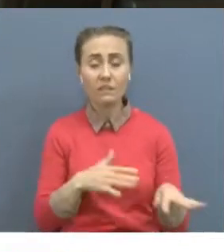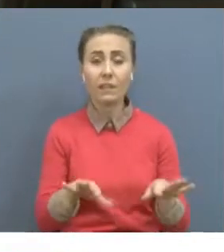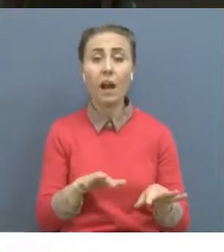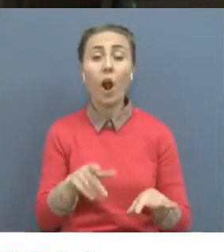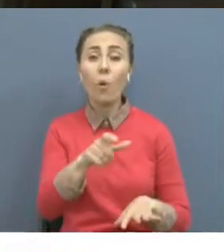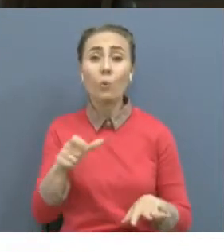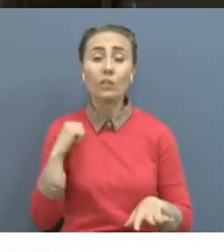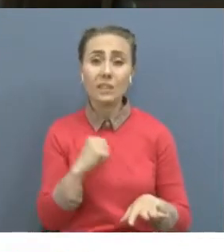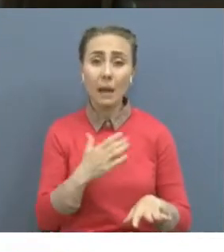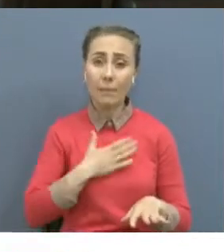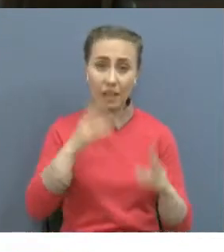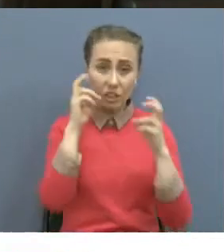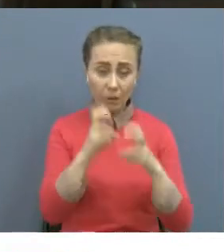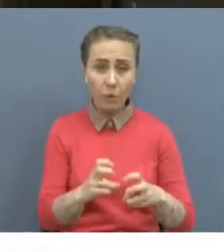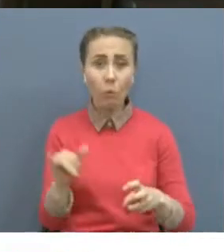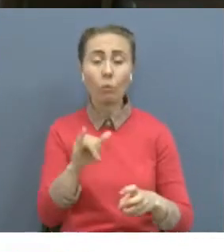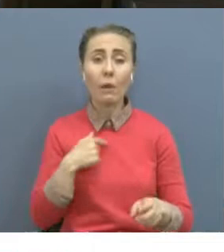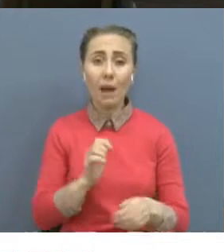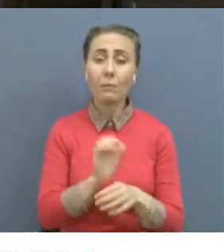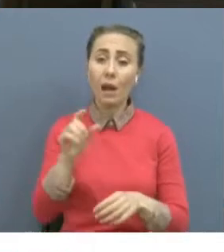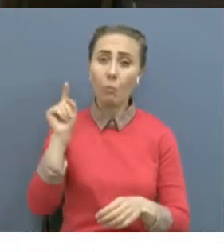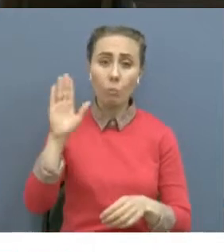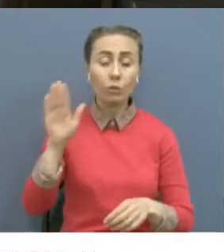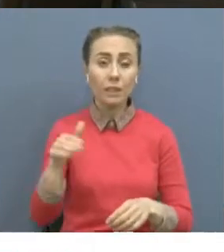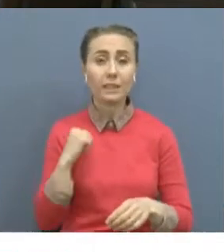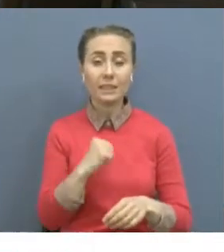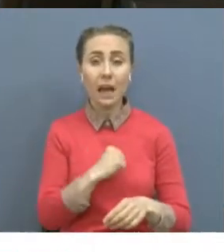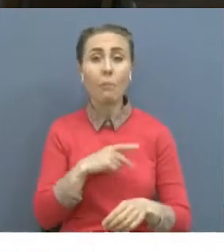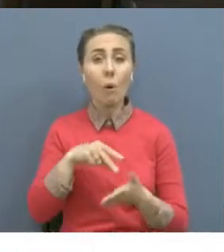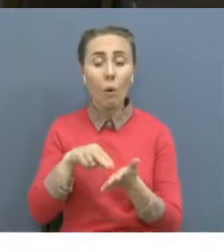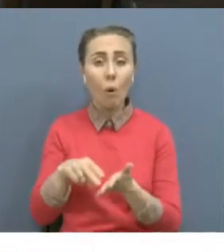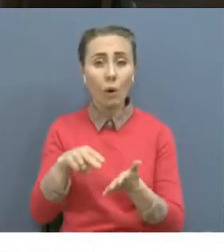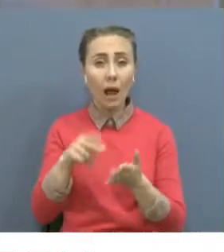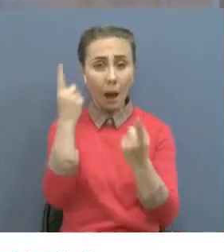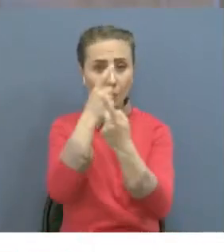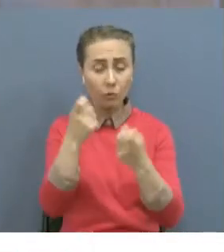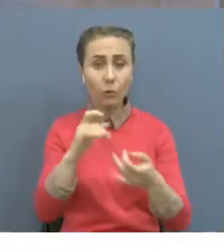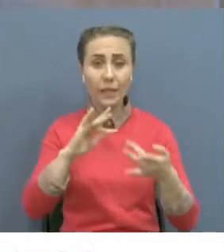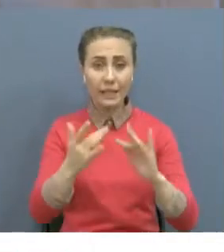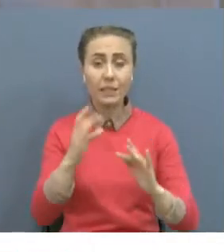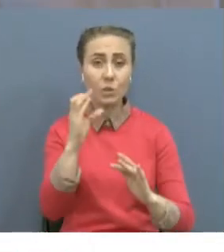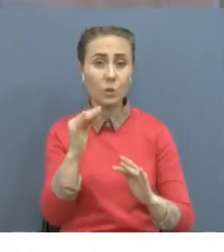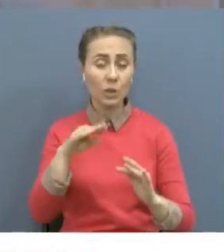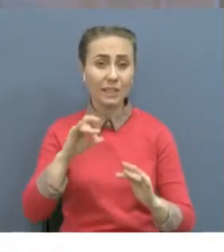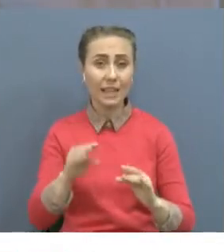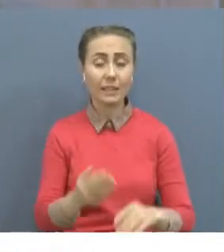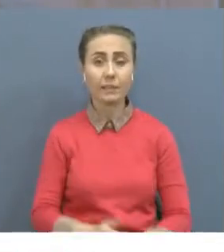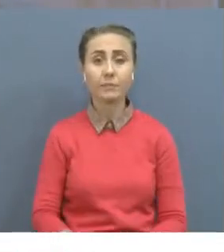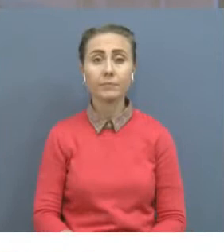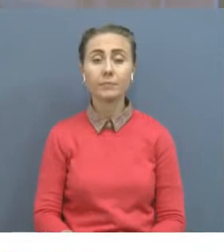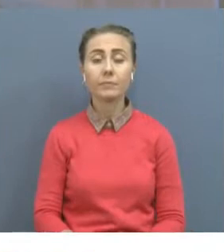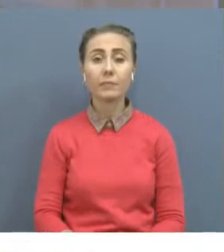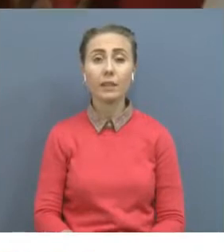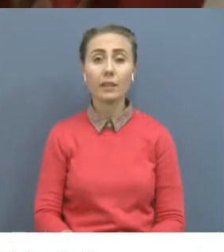ұйымдар. Партиялық бақылаулар кетіктерін бұқыралға құрылат құрылдарында ұрымылдыруға жет. Күн тәртібінде жұмыст пен қампулың жол